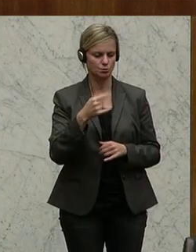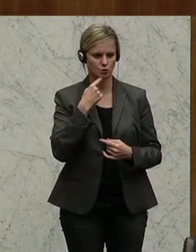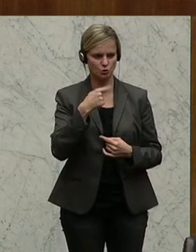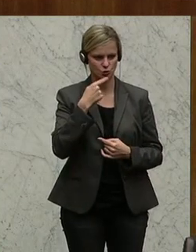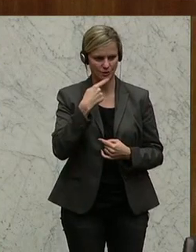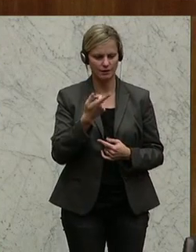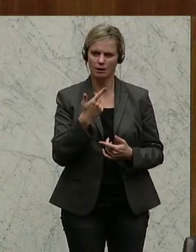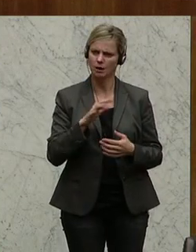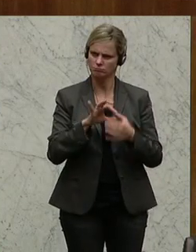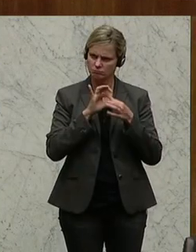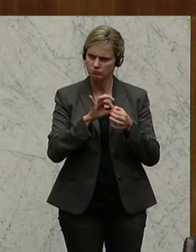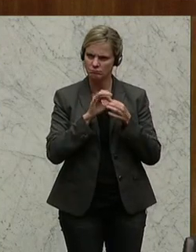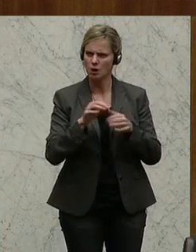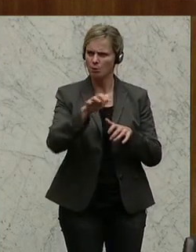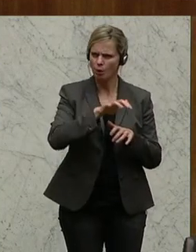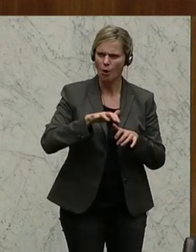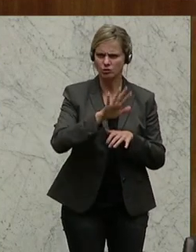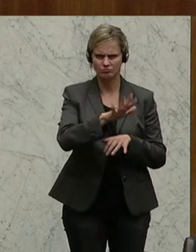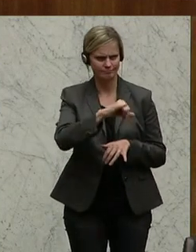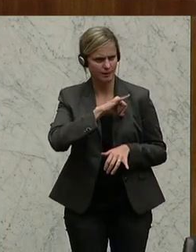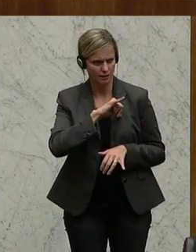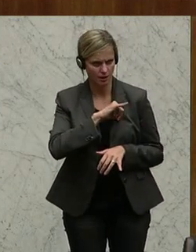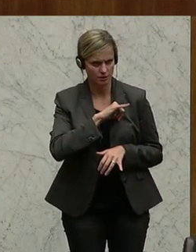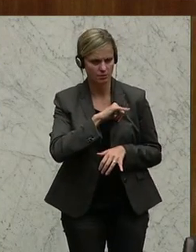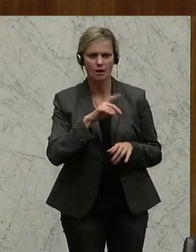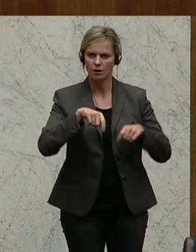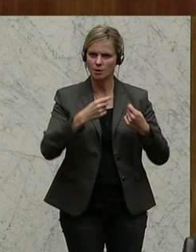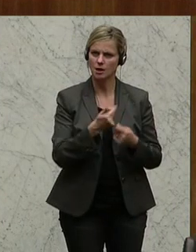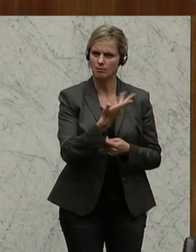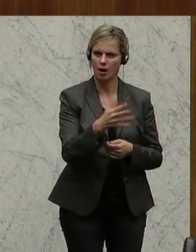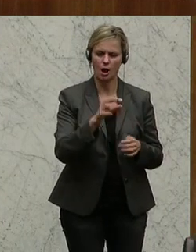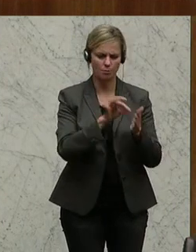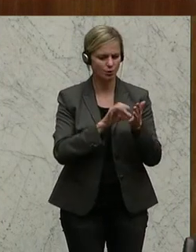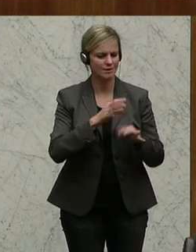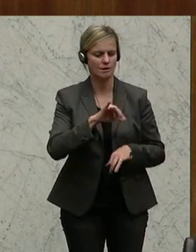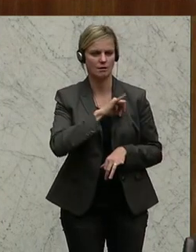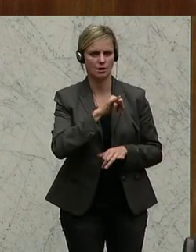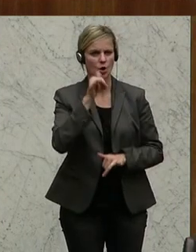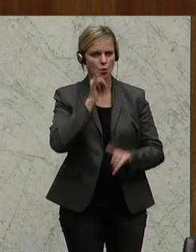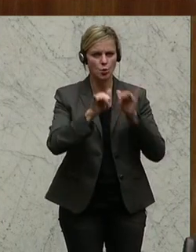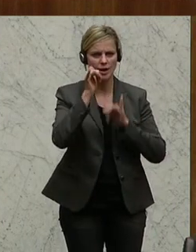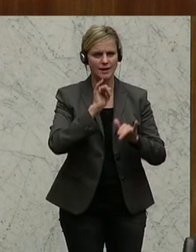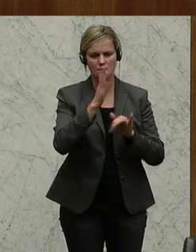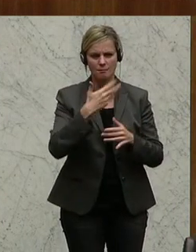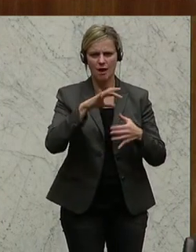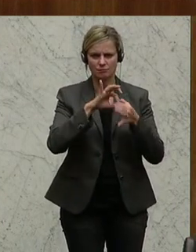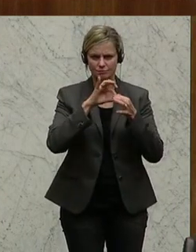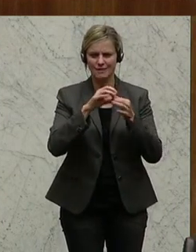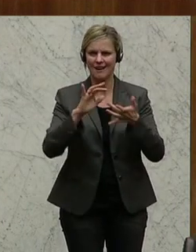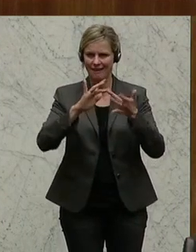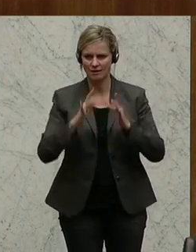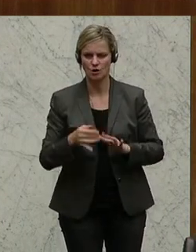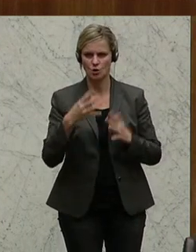natürlich an dieser Branche und an ihren Interessen. Und hier gibt es einige interessante Punkte. Zum einen, Tourismus findet seit Jahren immer mehr im Internet statt.